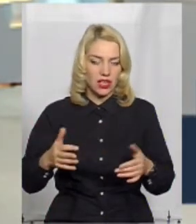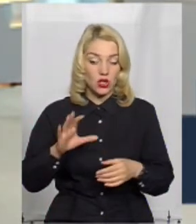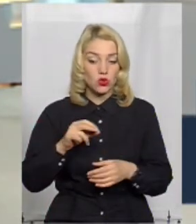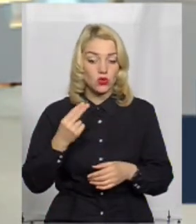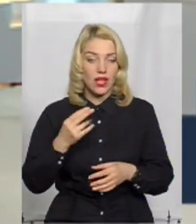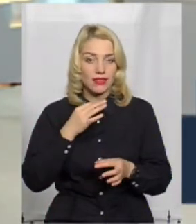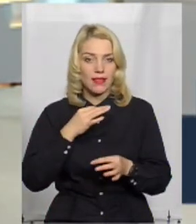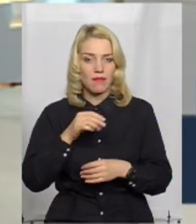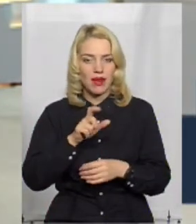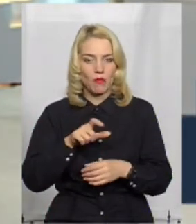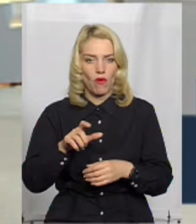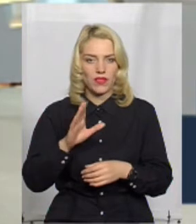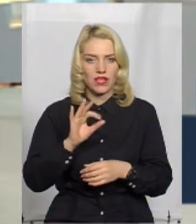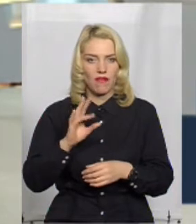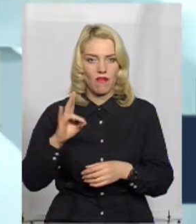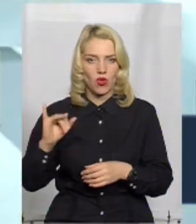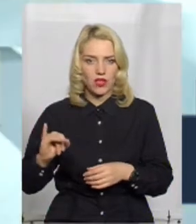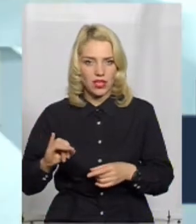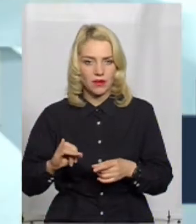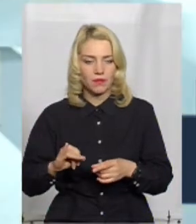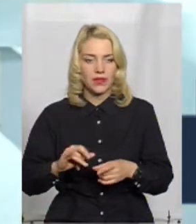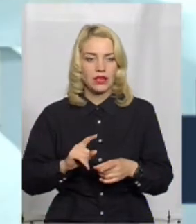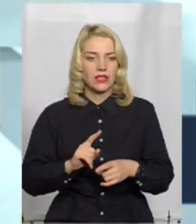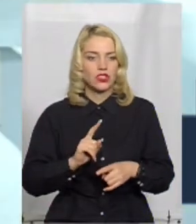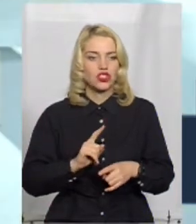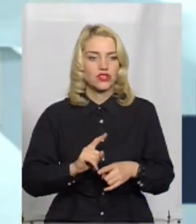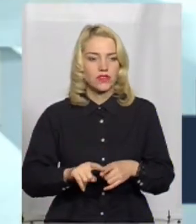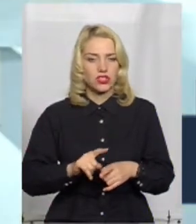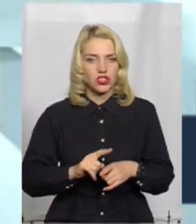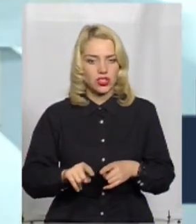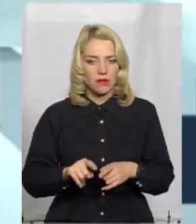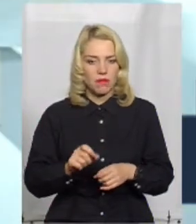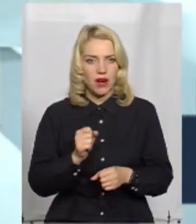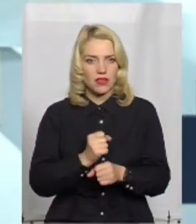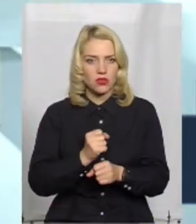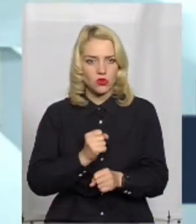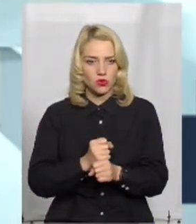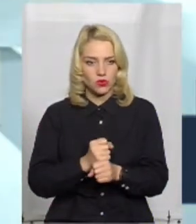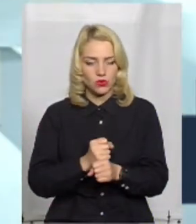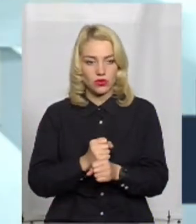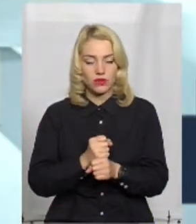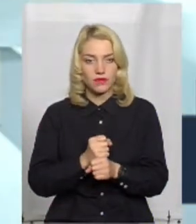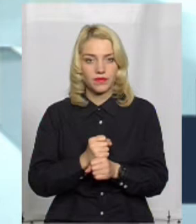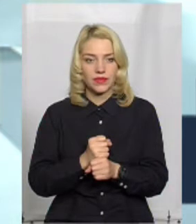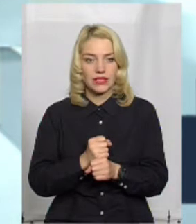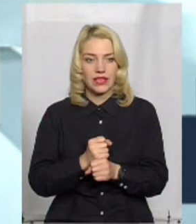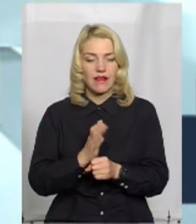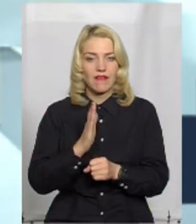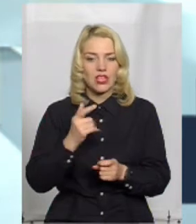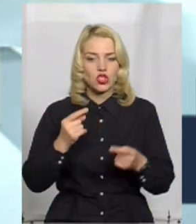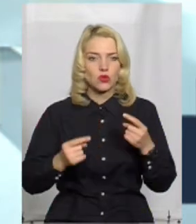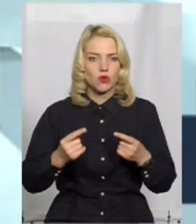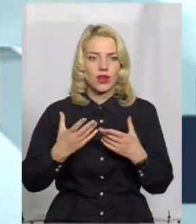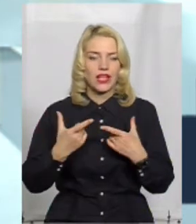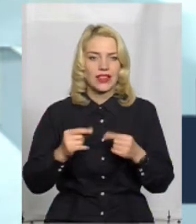Соціальні перемовники, вони швидше працюють в спорах, де